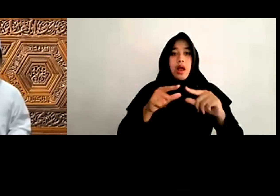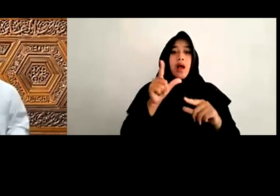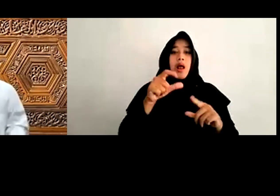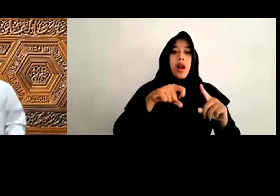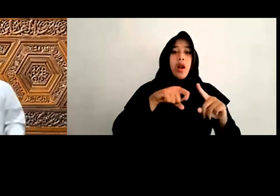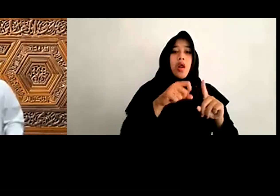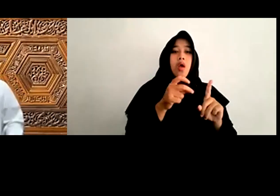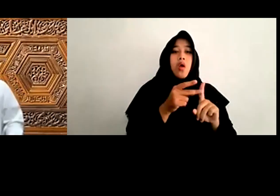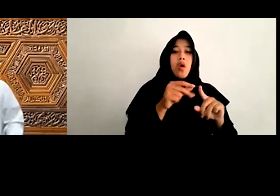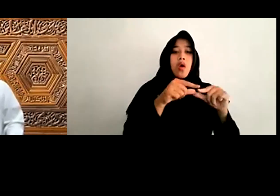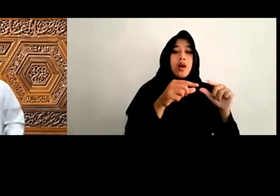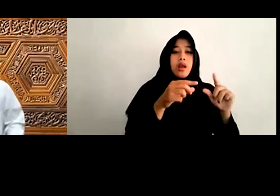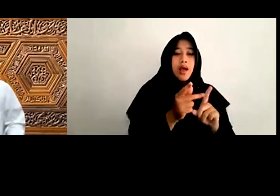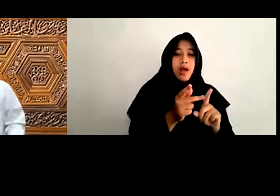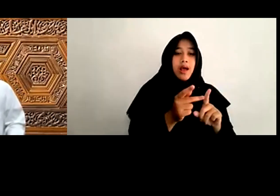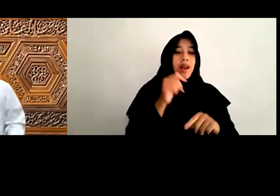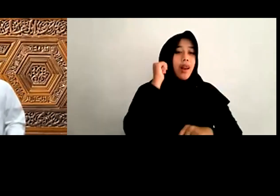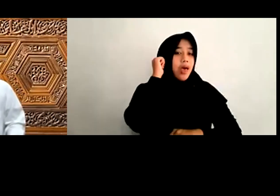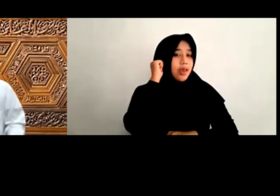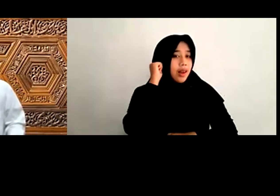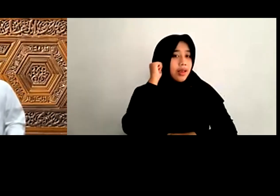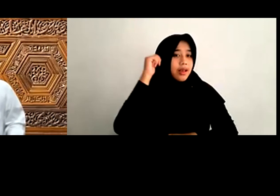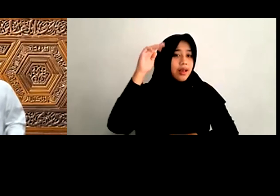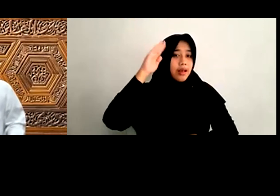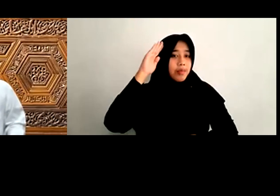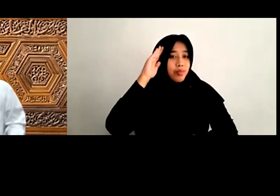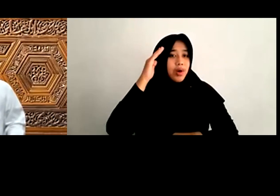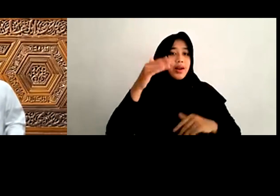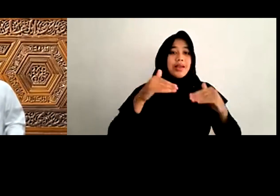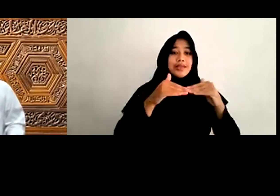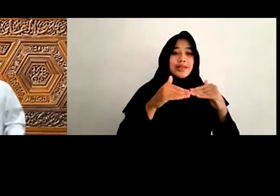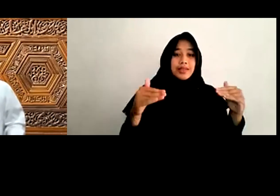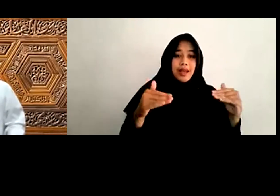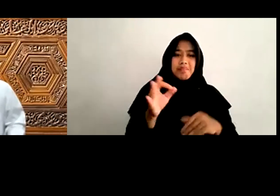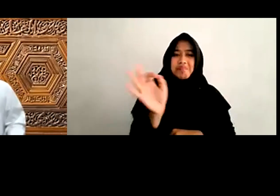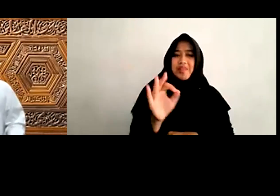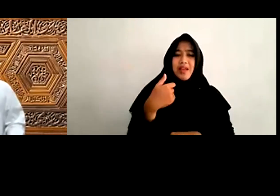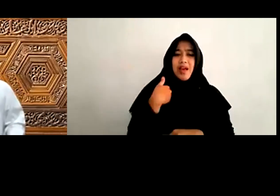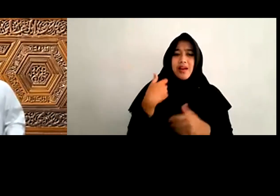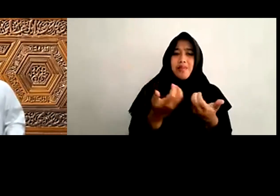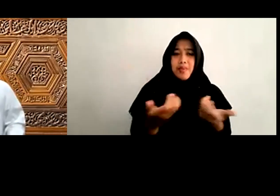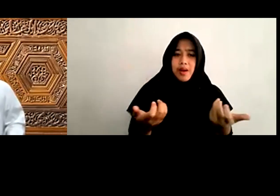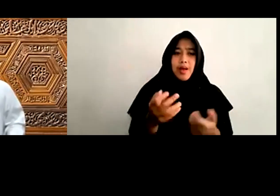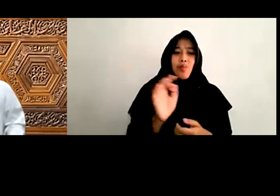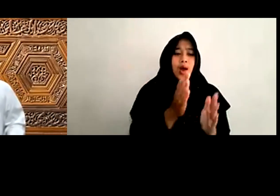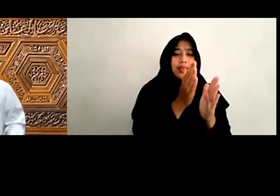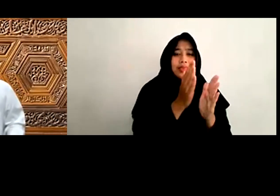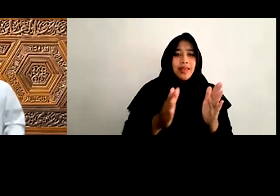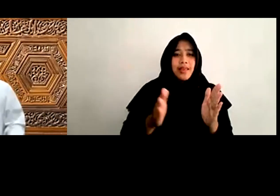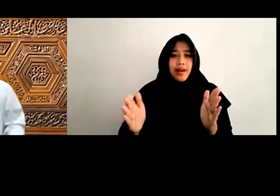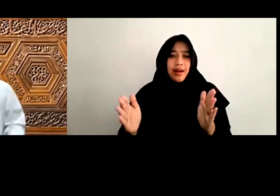setara Jikapun Berbeda Bukan dalam Tataran Kemanusiaan Dan kemuliaannya Dihadapan Tuhan